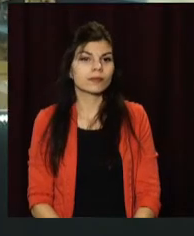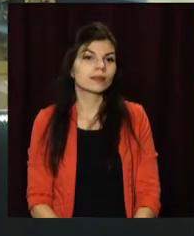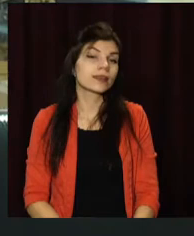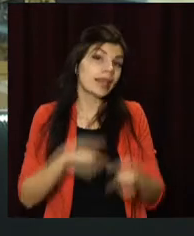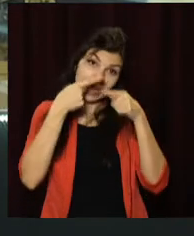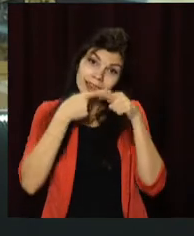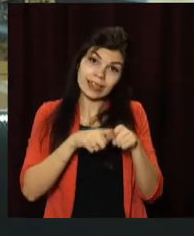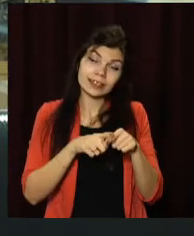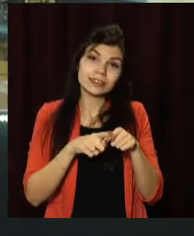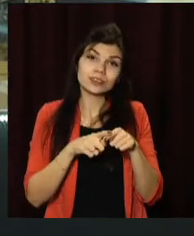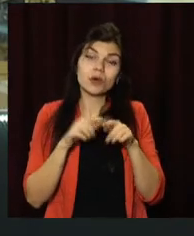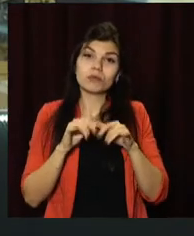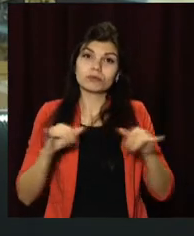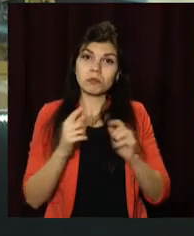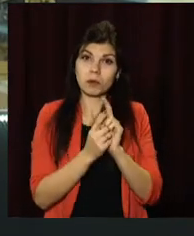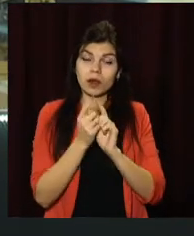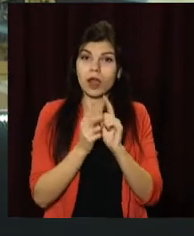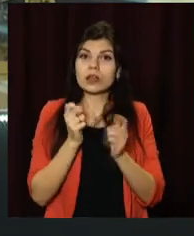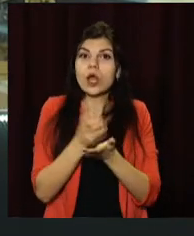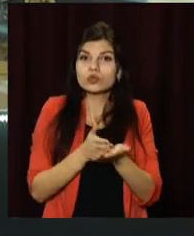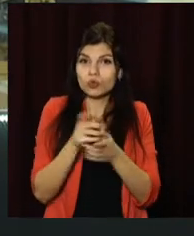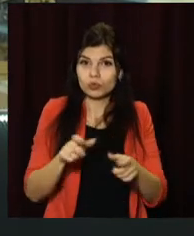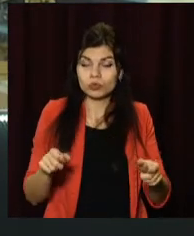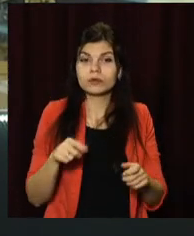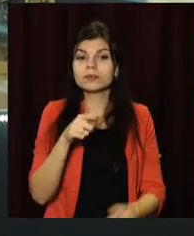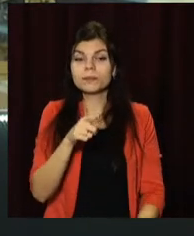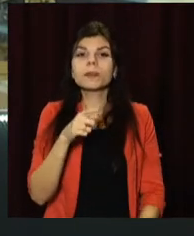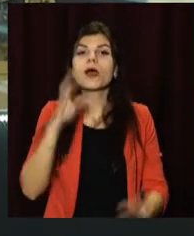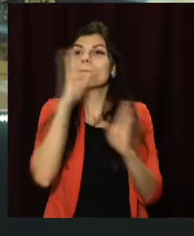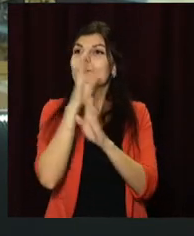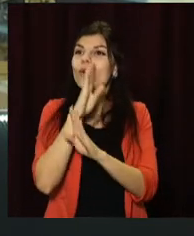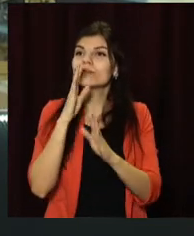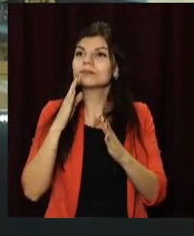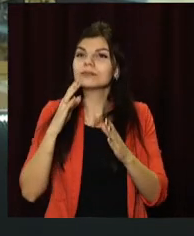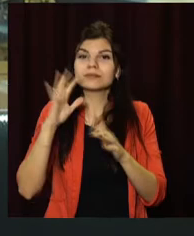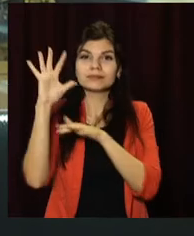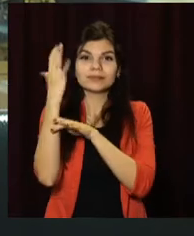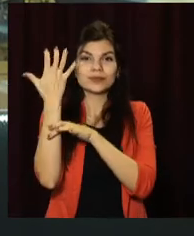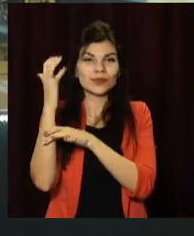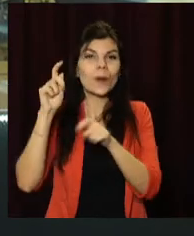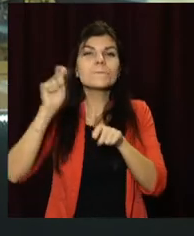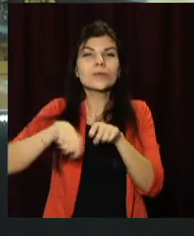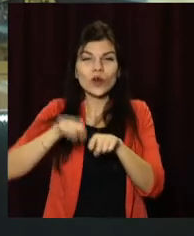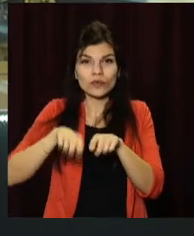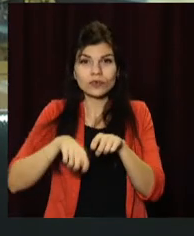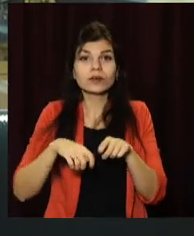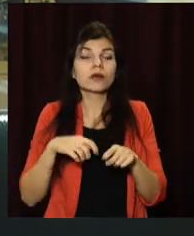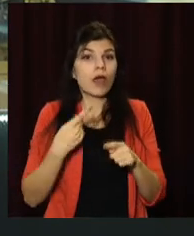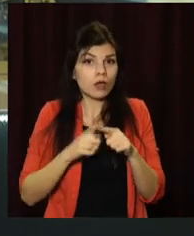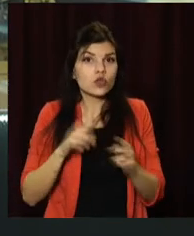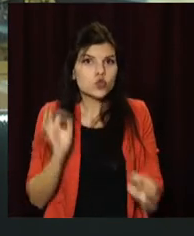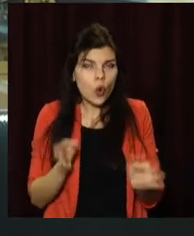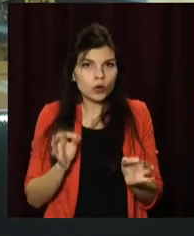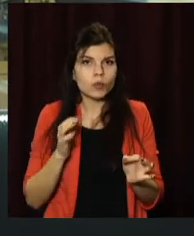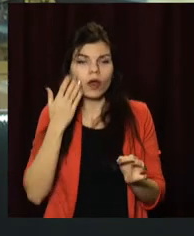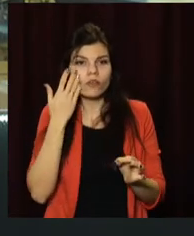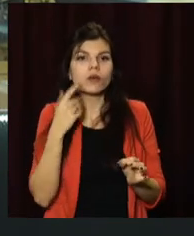Технічний прогрес на службу людям. Міністанції моніторингу якості повітря – давно норма для мешканців розвинених країн. Йдучи з